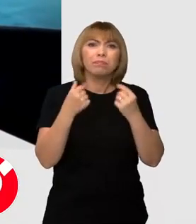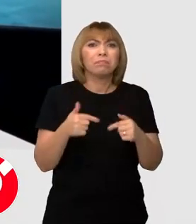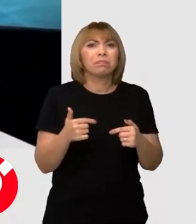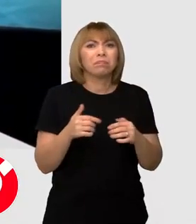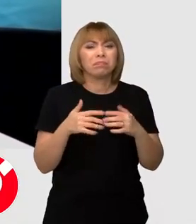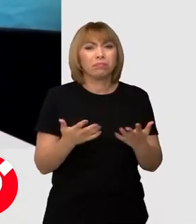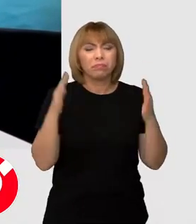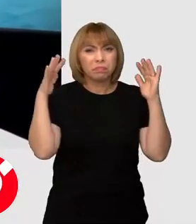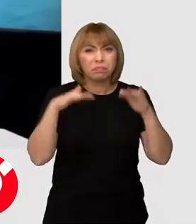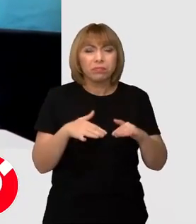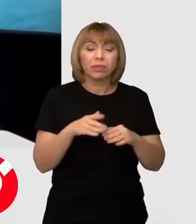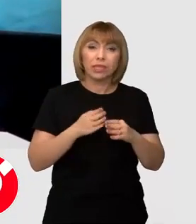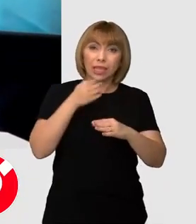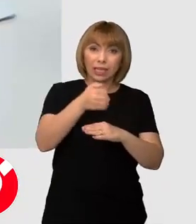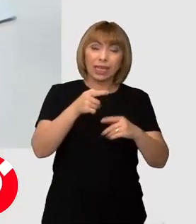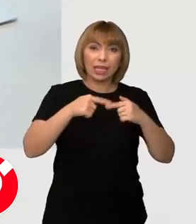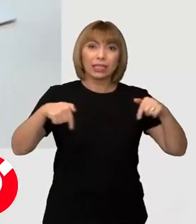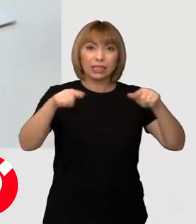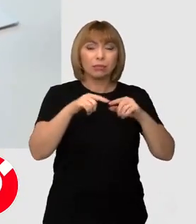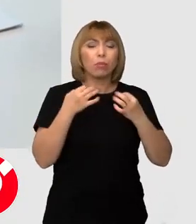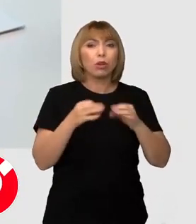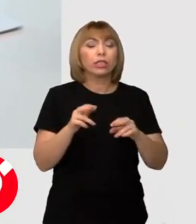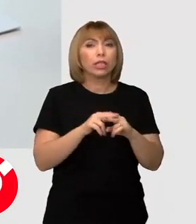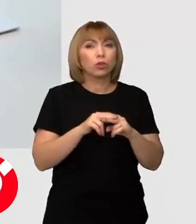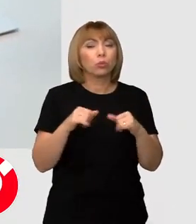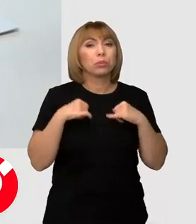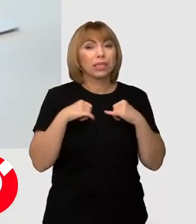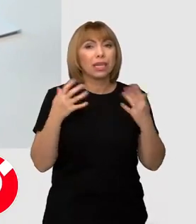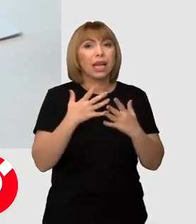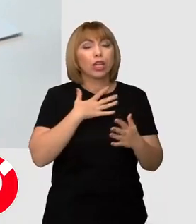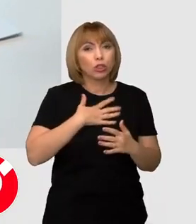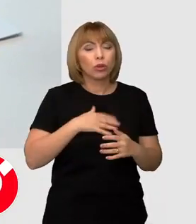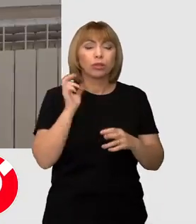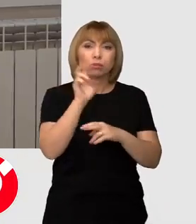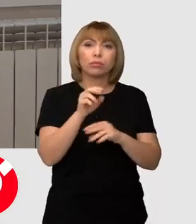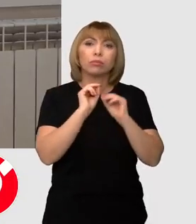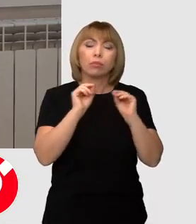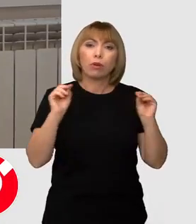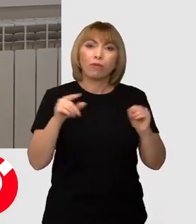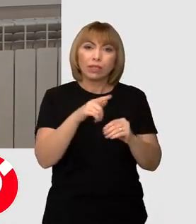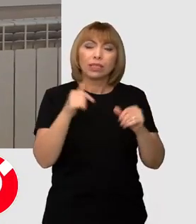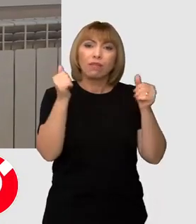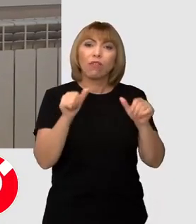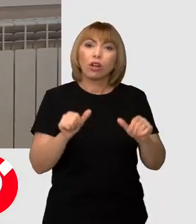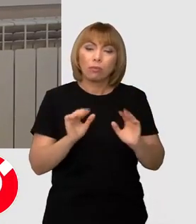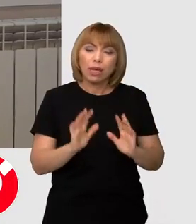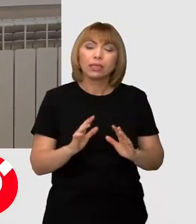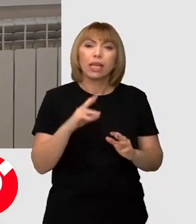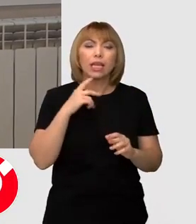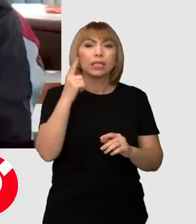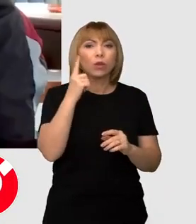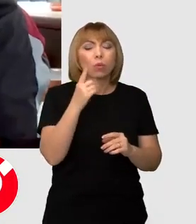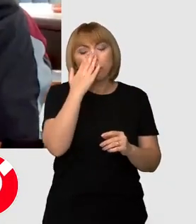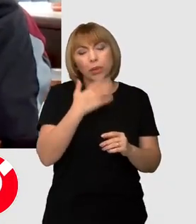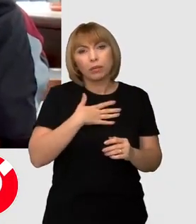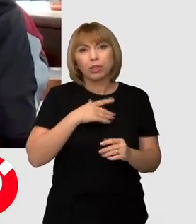La intrare în sistem, modalitatea în care tinerii care doresc să devină profesori se formează este una,